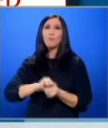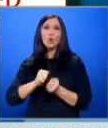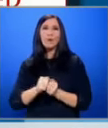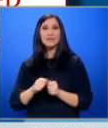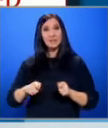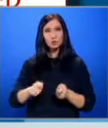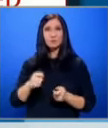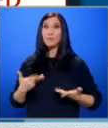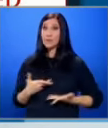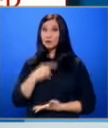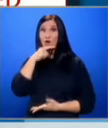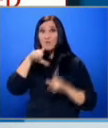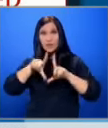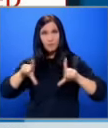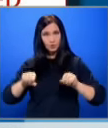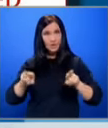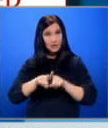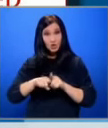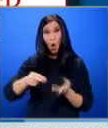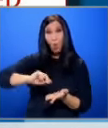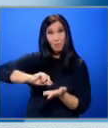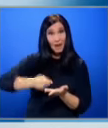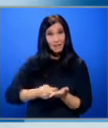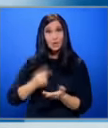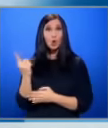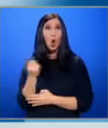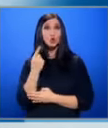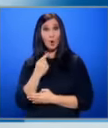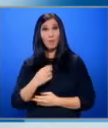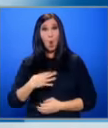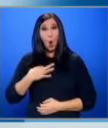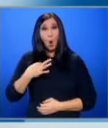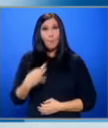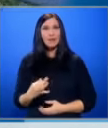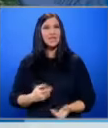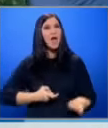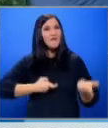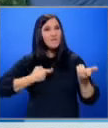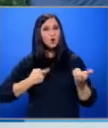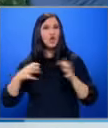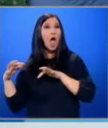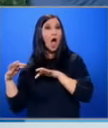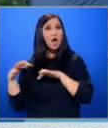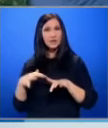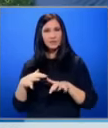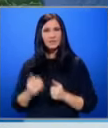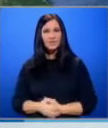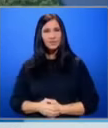в червената бюлетина същият е отбелязан като особено опасен, въоръжен и агресивен